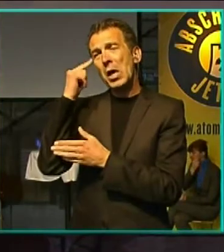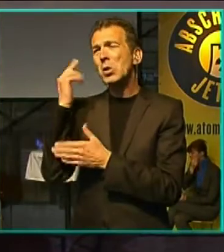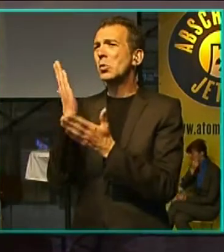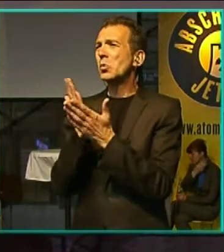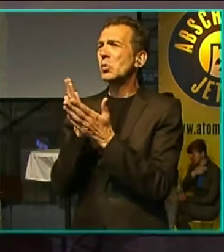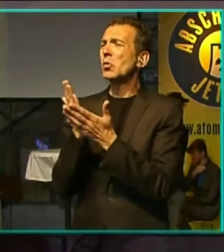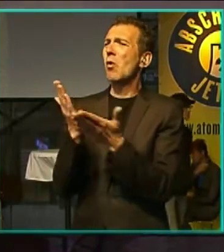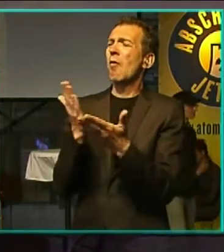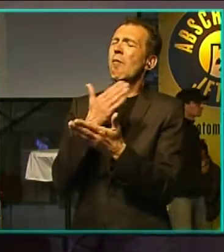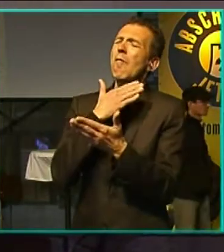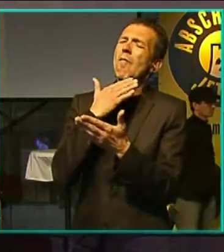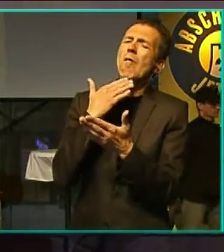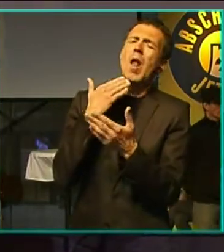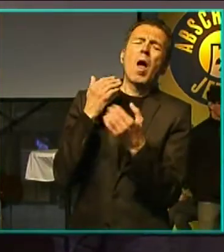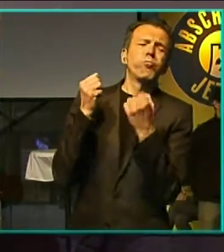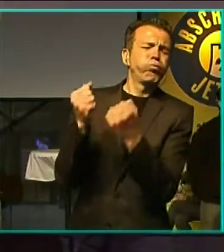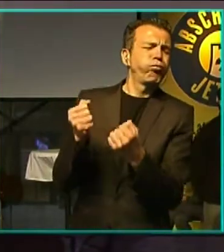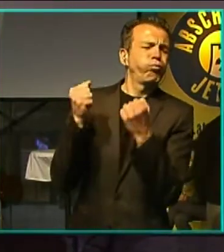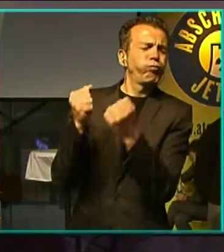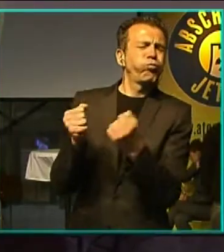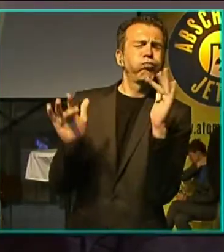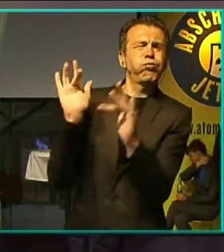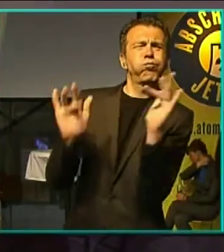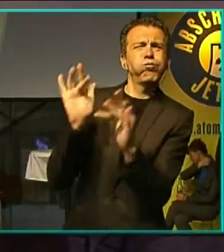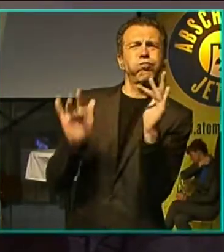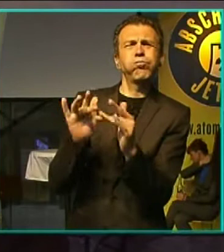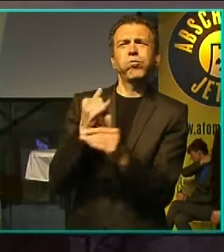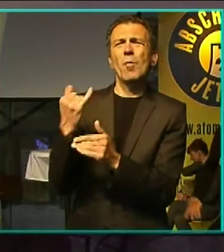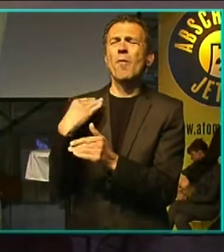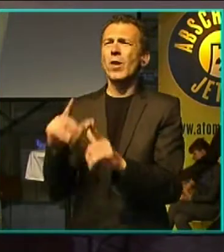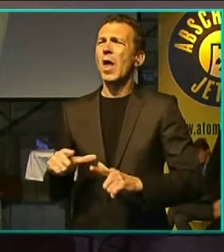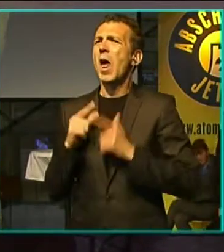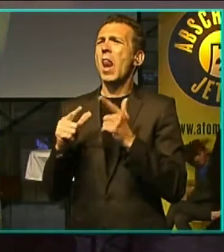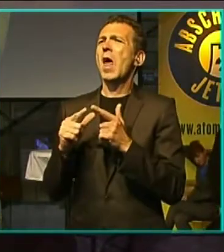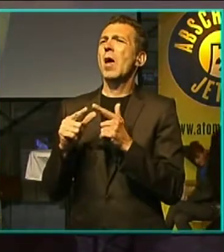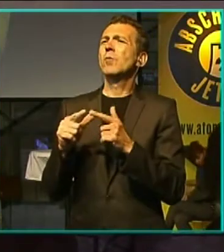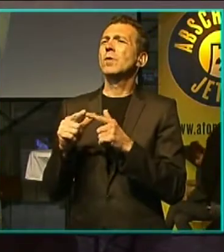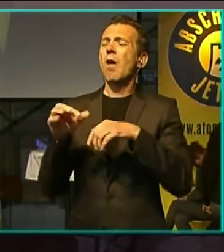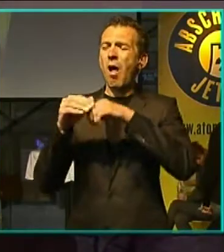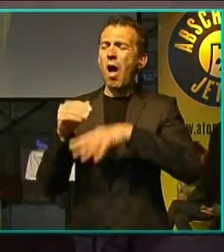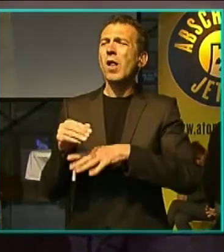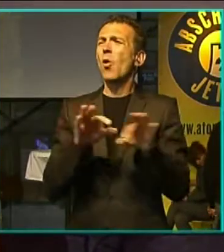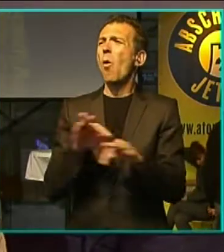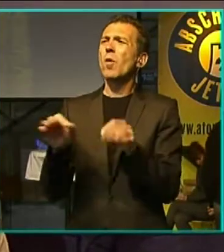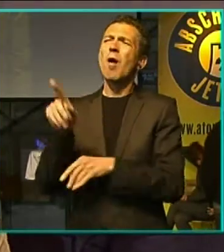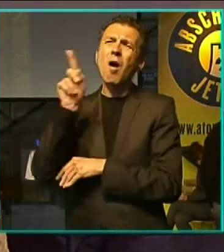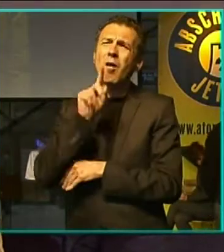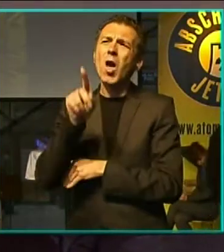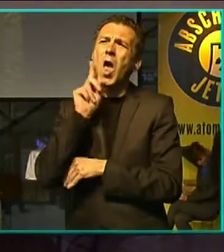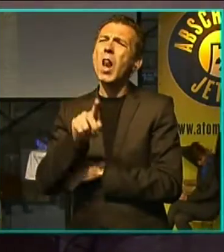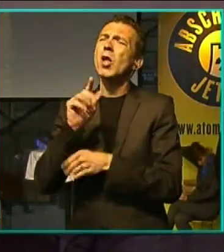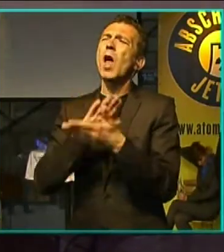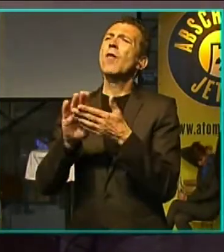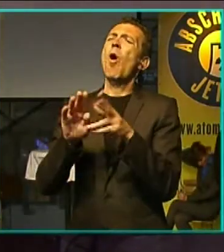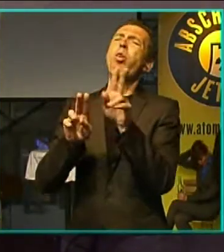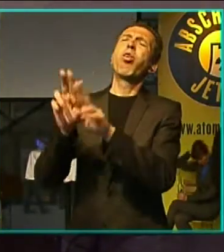Hinsicht Gewalt angetan. Immer wieder haben wir es erlebt, dass die Atomindustrie gelogen hat, Fakten beschönigt